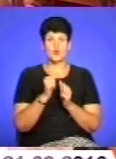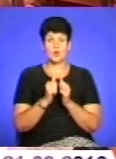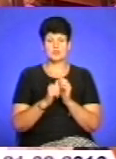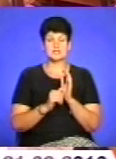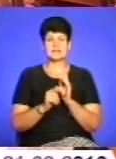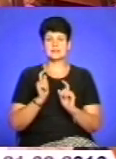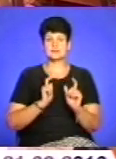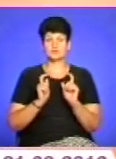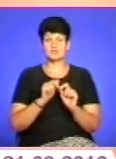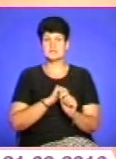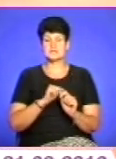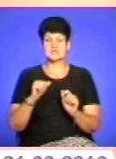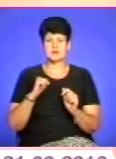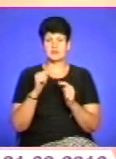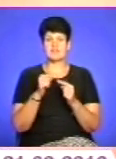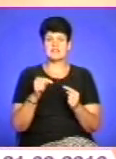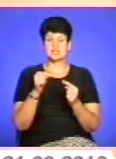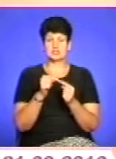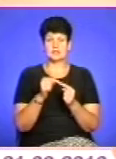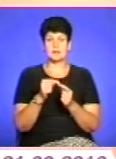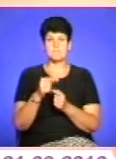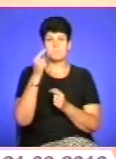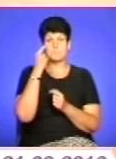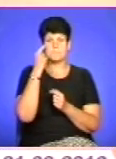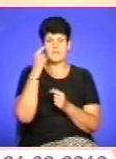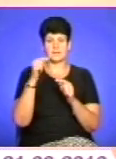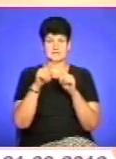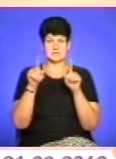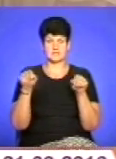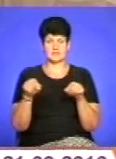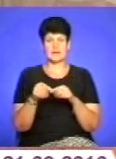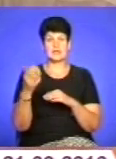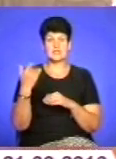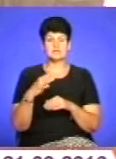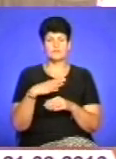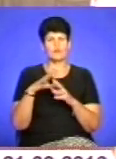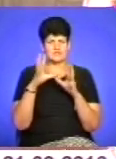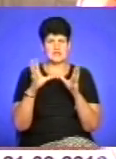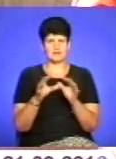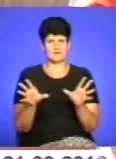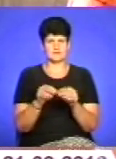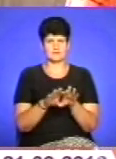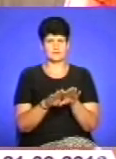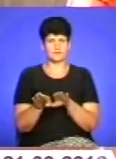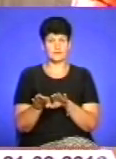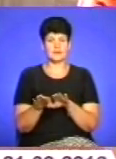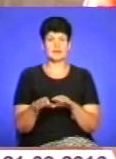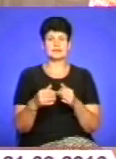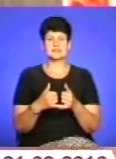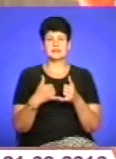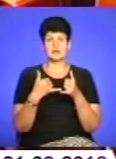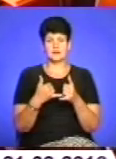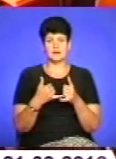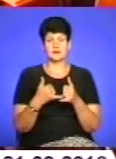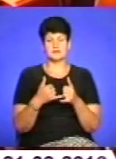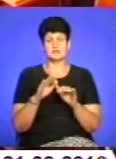вищий навчальний заклад самостійно визначатиме прохідний бал сертифікатів. Раніше він був загальним для всіх. Є для абітурієнтів і